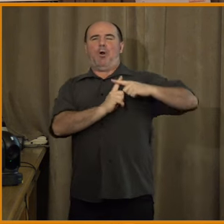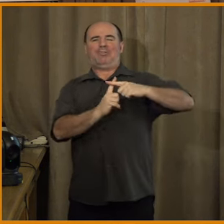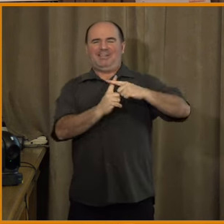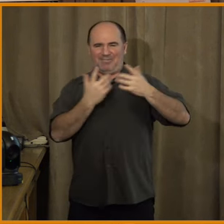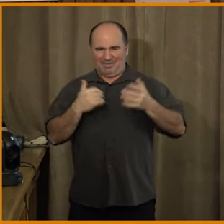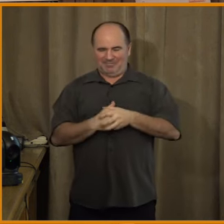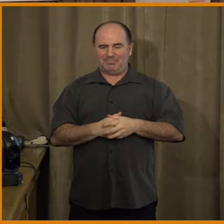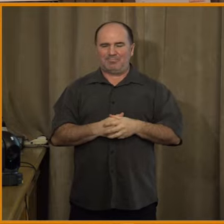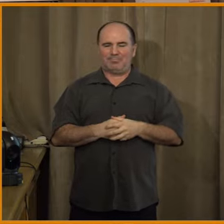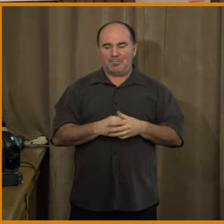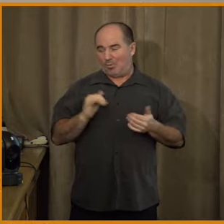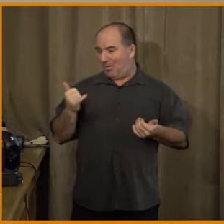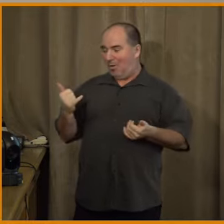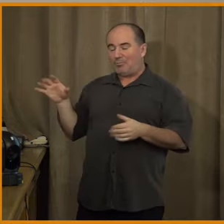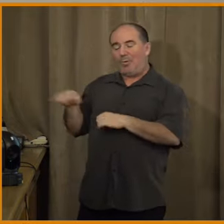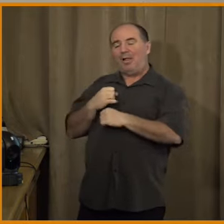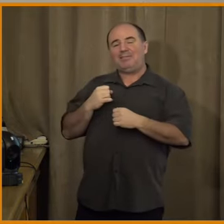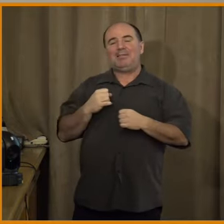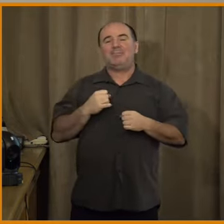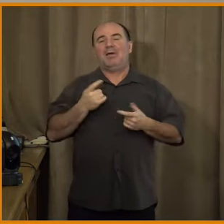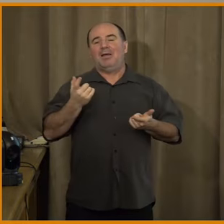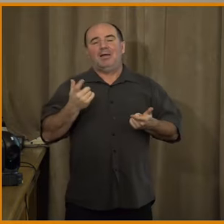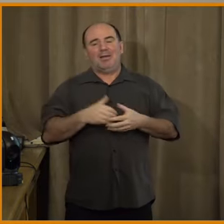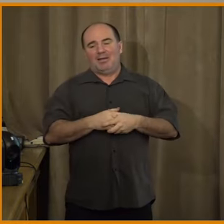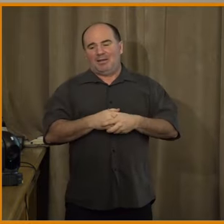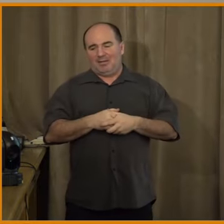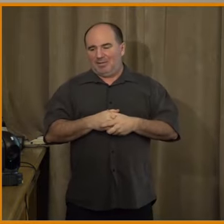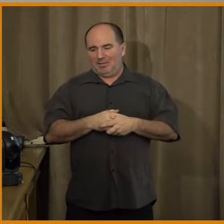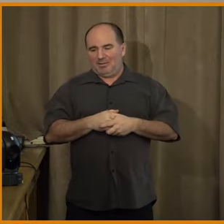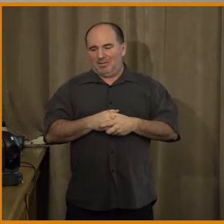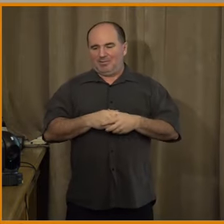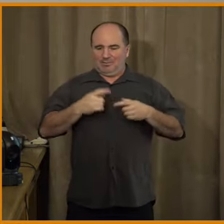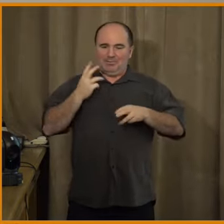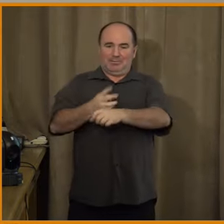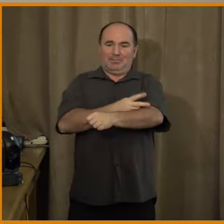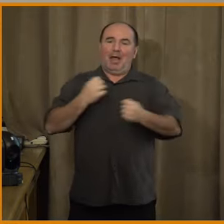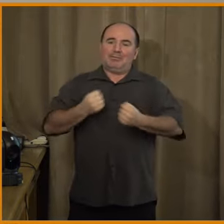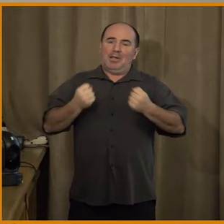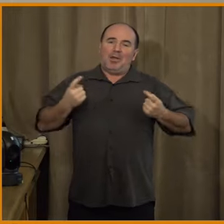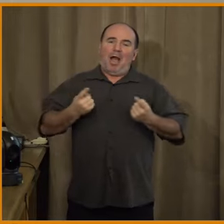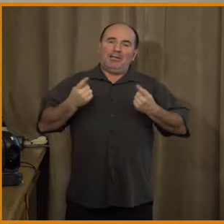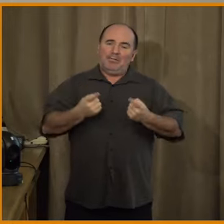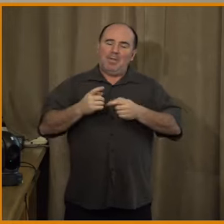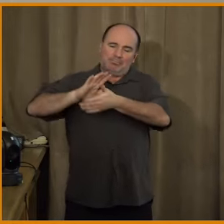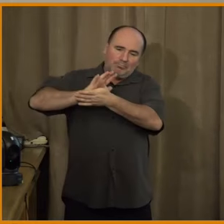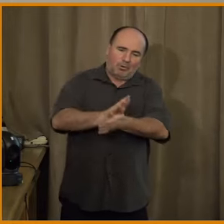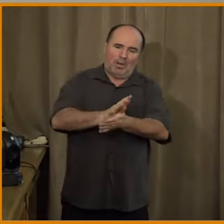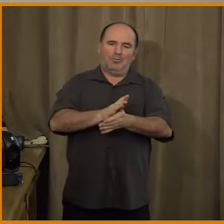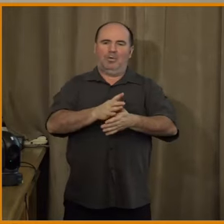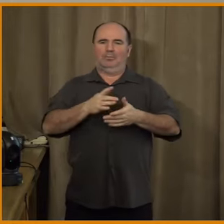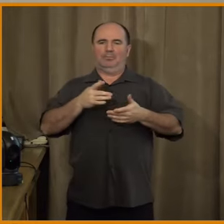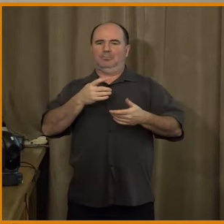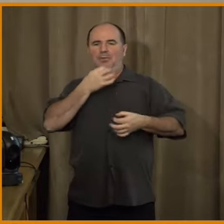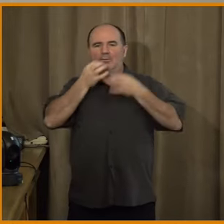pozitivní návrh. Tak samozřejmě, že nedává smysl, aby stát se pokoušel aktivně podlačovat nějaké konkrétní informace. Tomu naopak